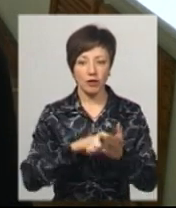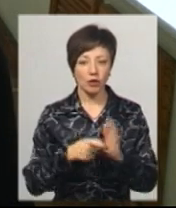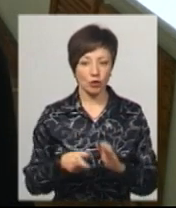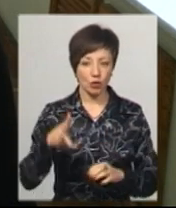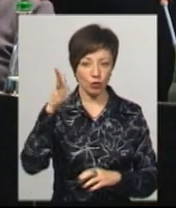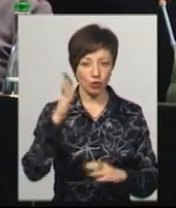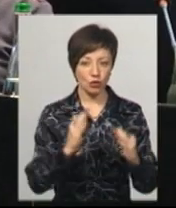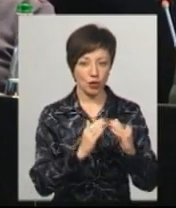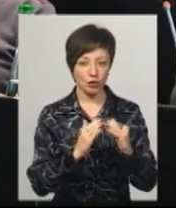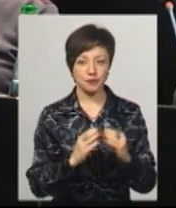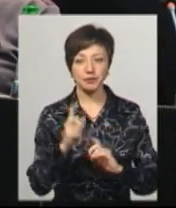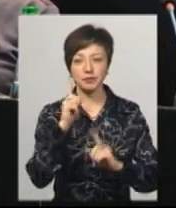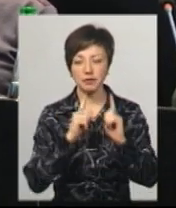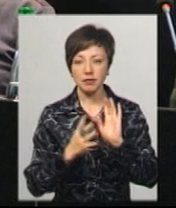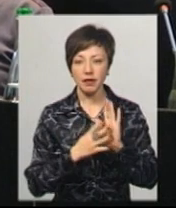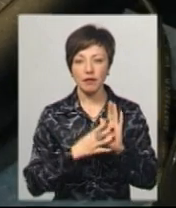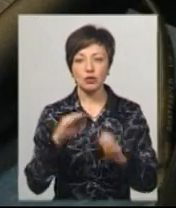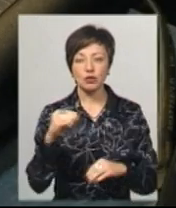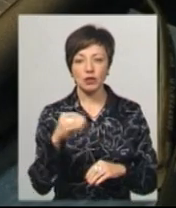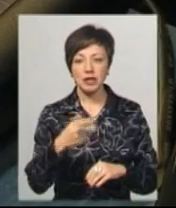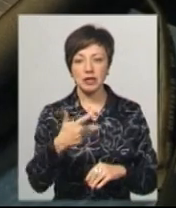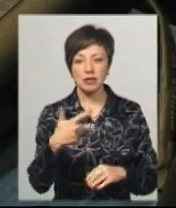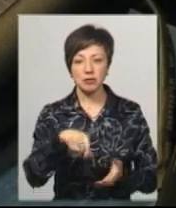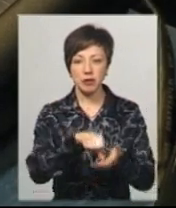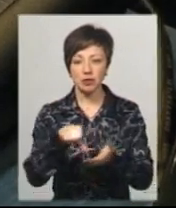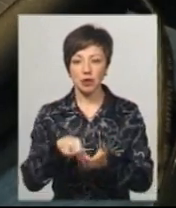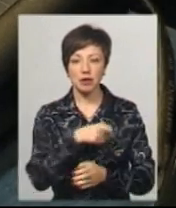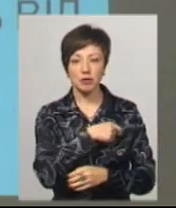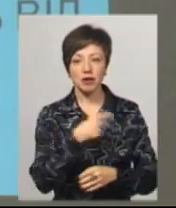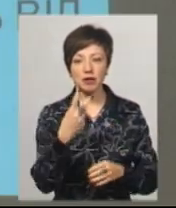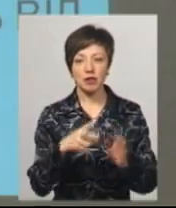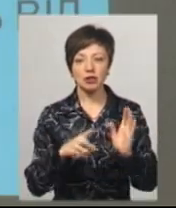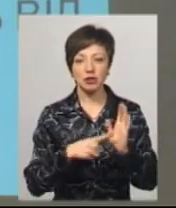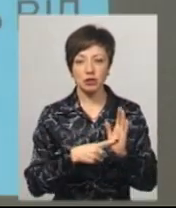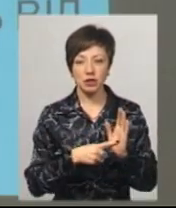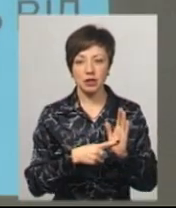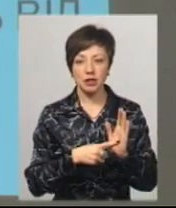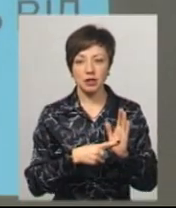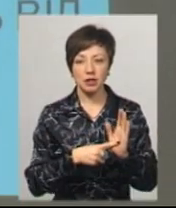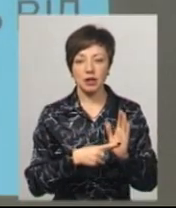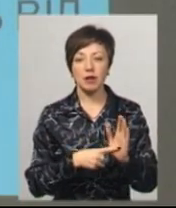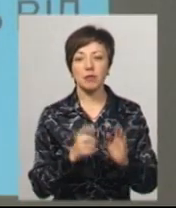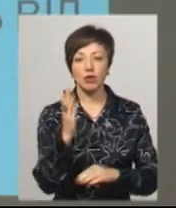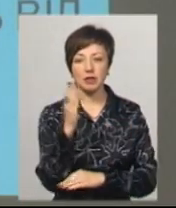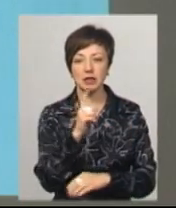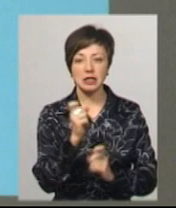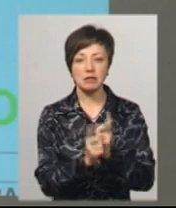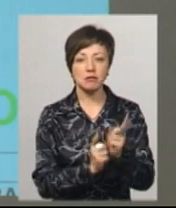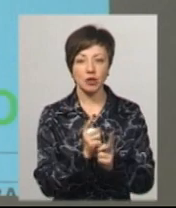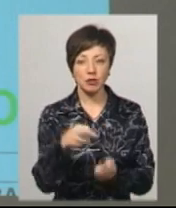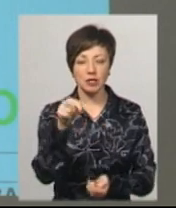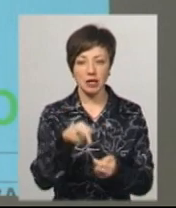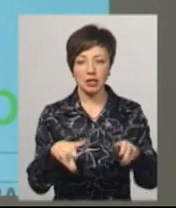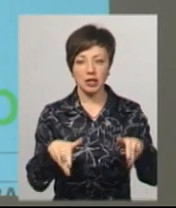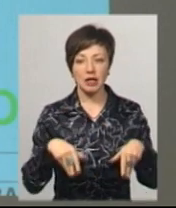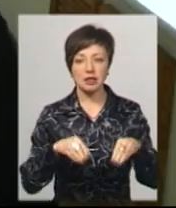житового будинку. На сесії 9 жовтня з 30 присутніх депутатів 26 проголосували за зміну цільового призначення ділянки землі на